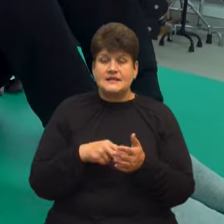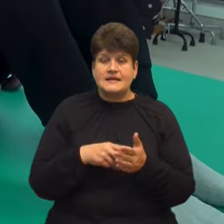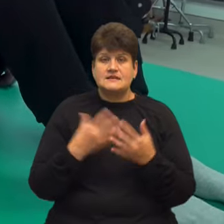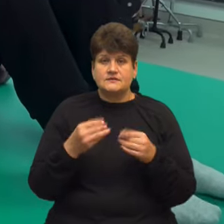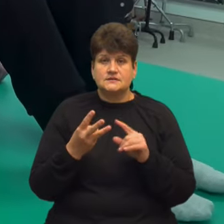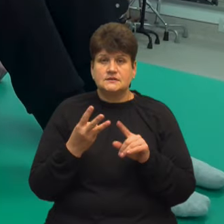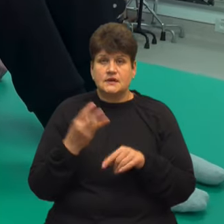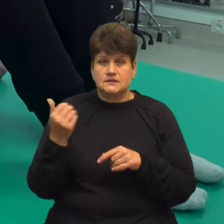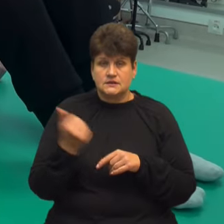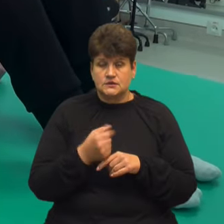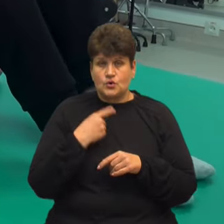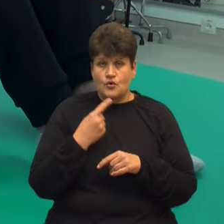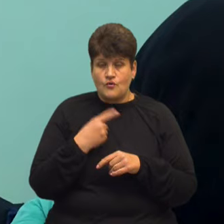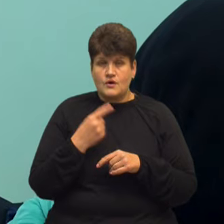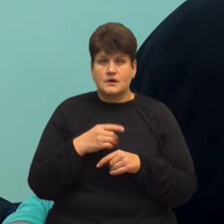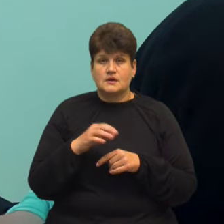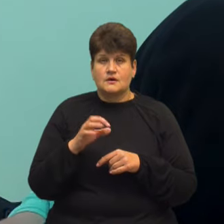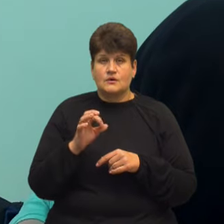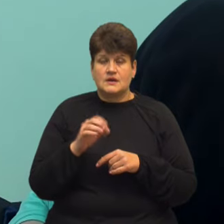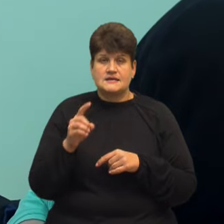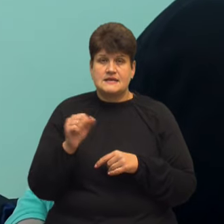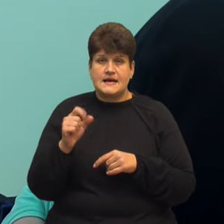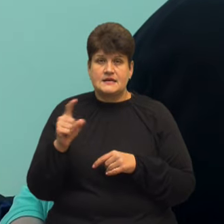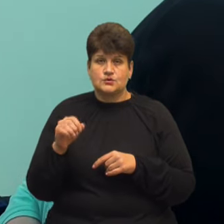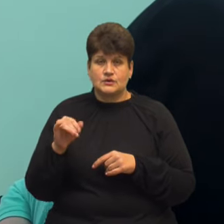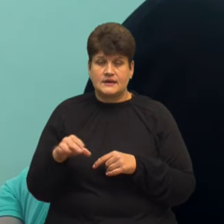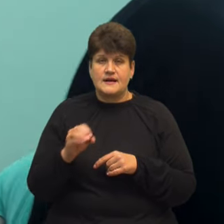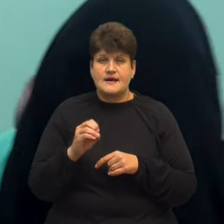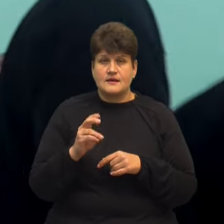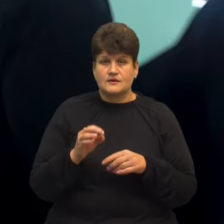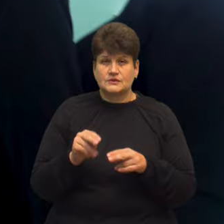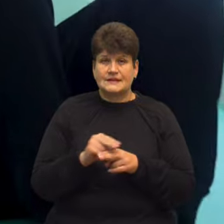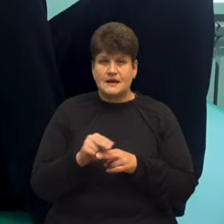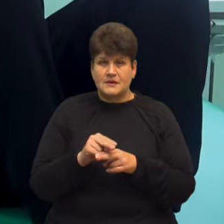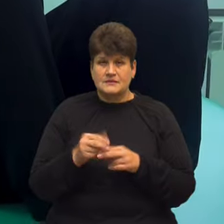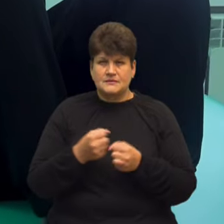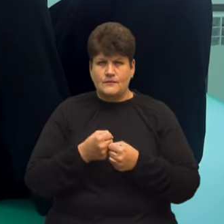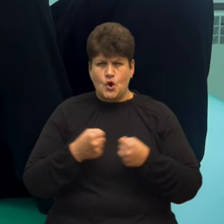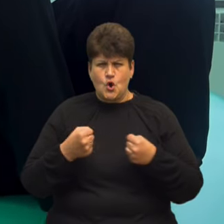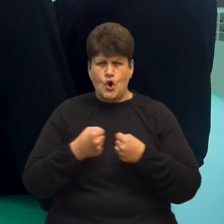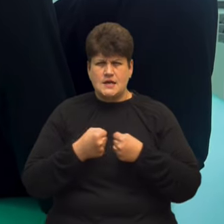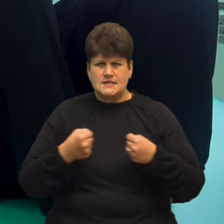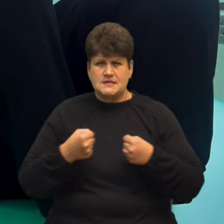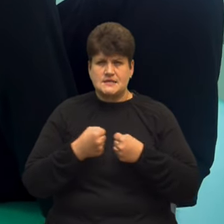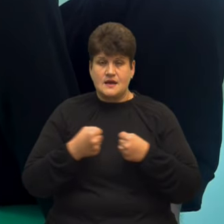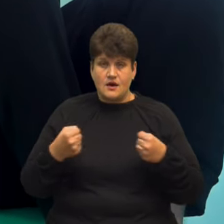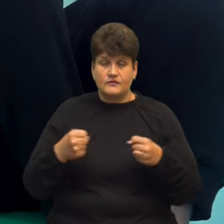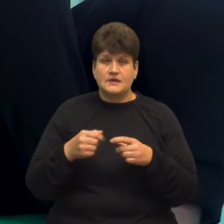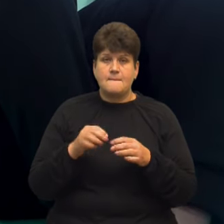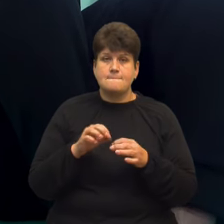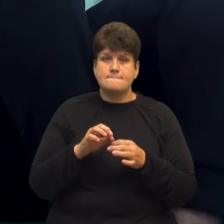ерготерапевтка Ольга Зазулька Зараз будемо трішки розтягувати м'язи Тому що ще є присутня спастичність